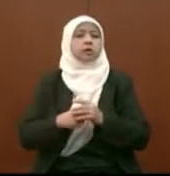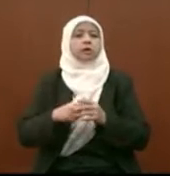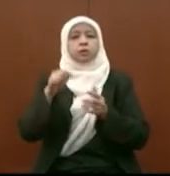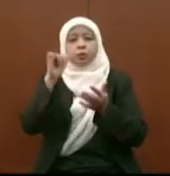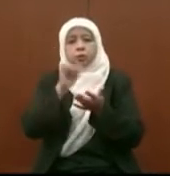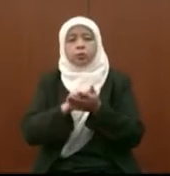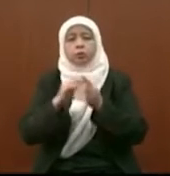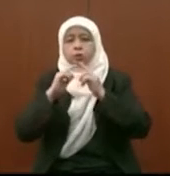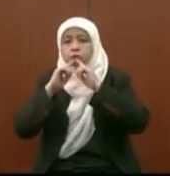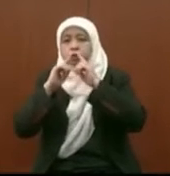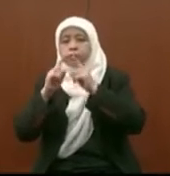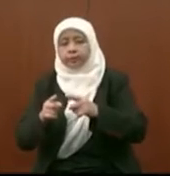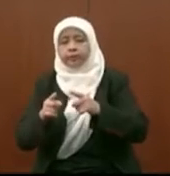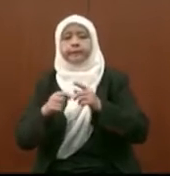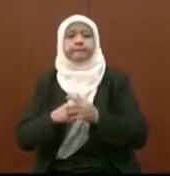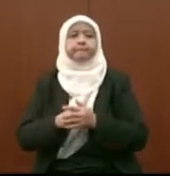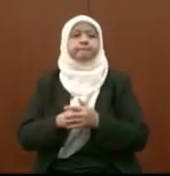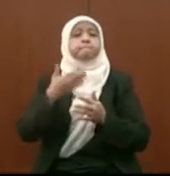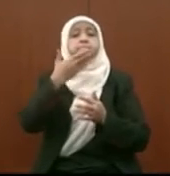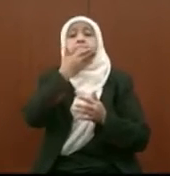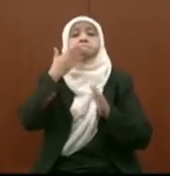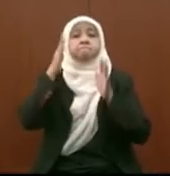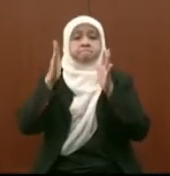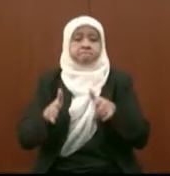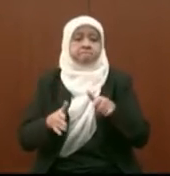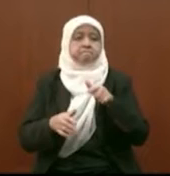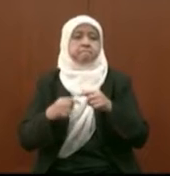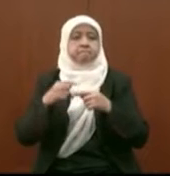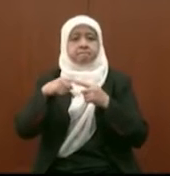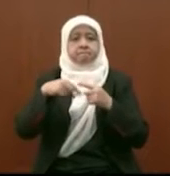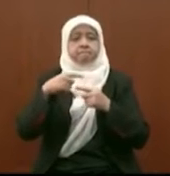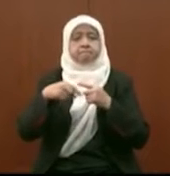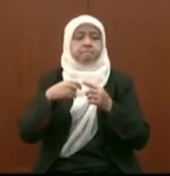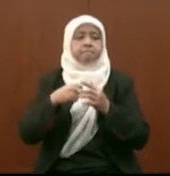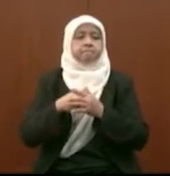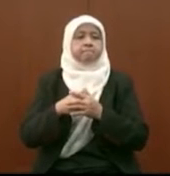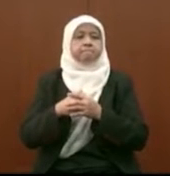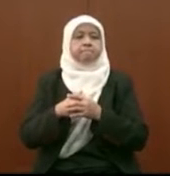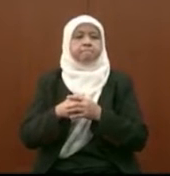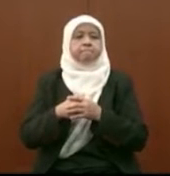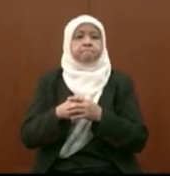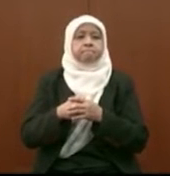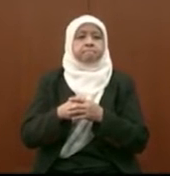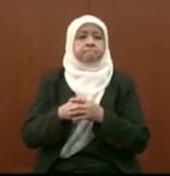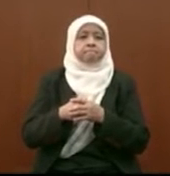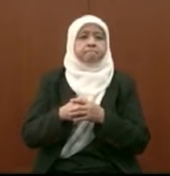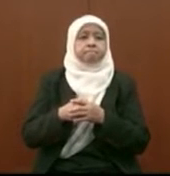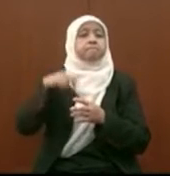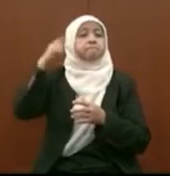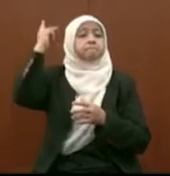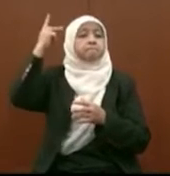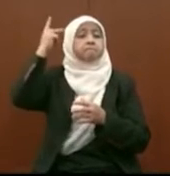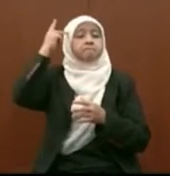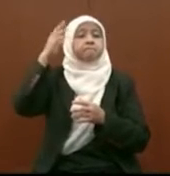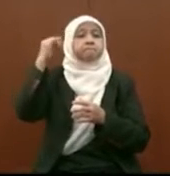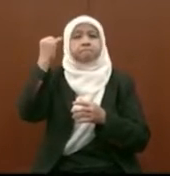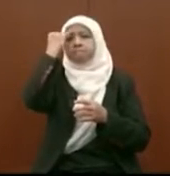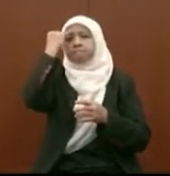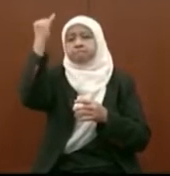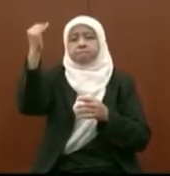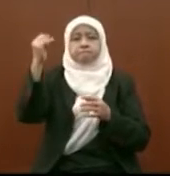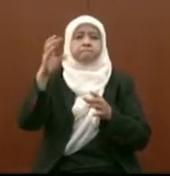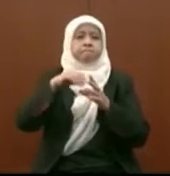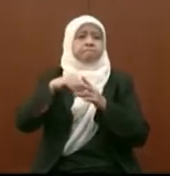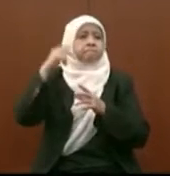diberikan oleh para belia kita tentang kedudukan politik dan pandangan mereka